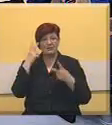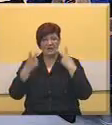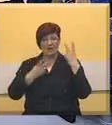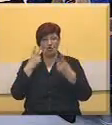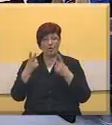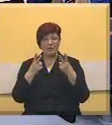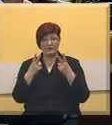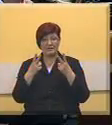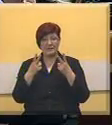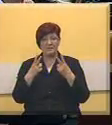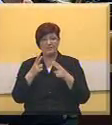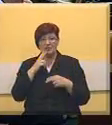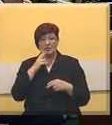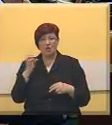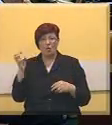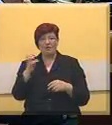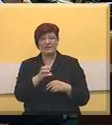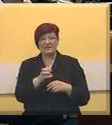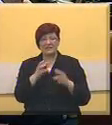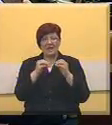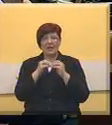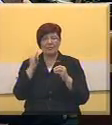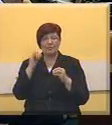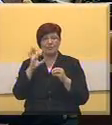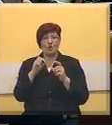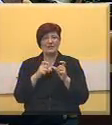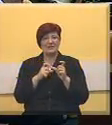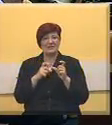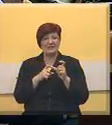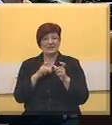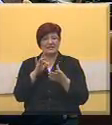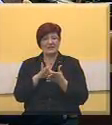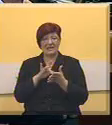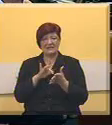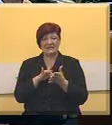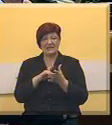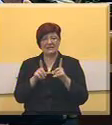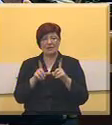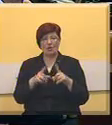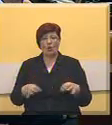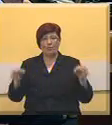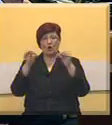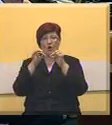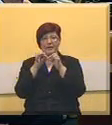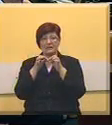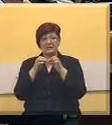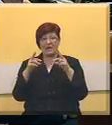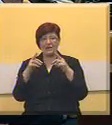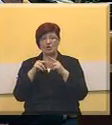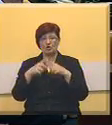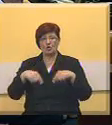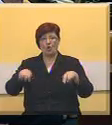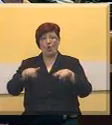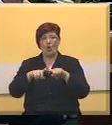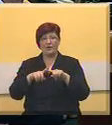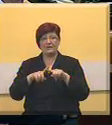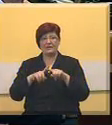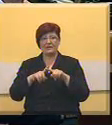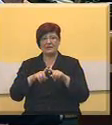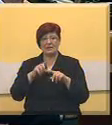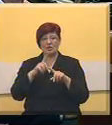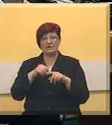uvrstivši BioSense centar u projekat Antares u okviru Horizont